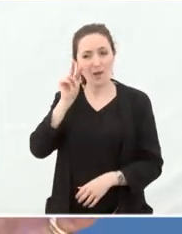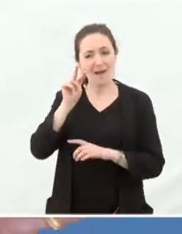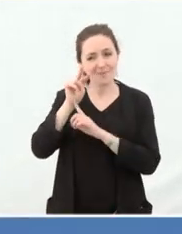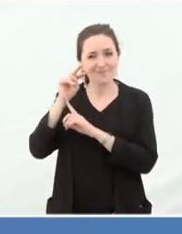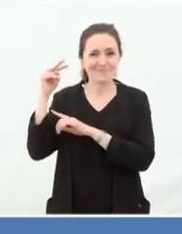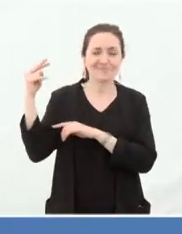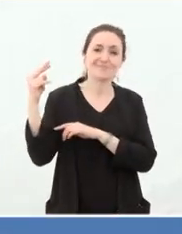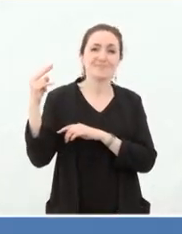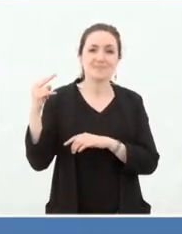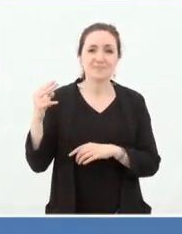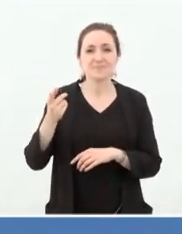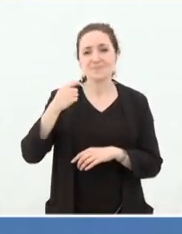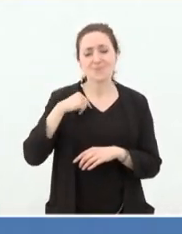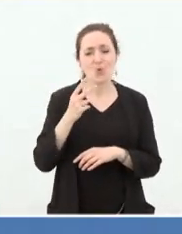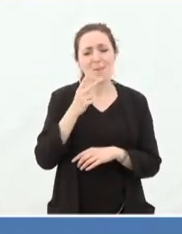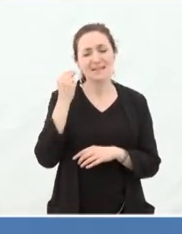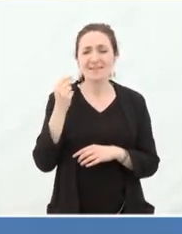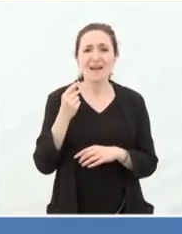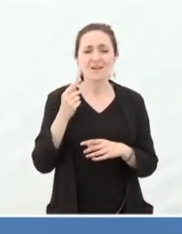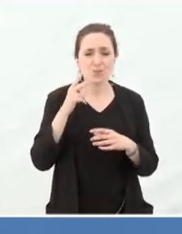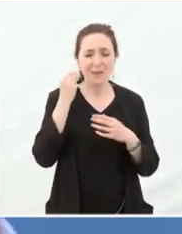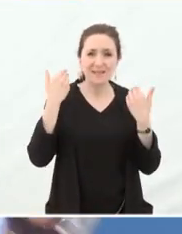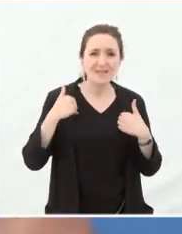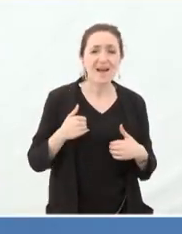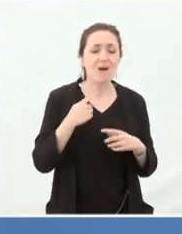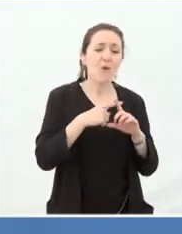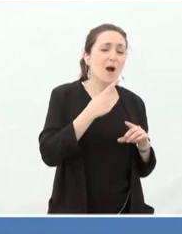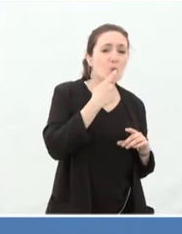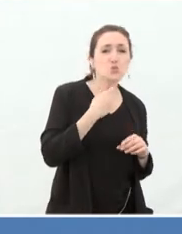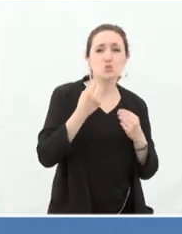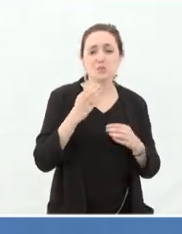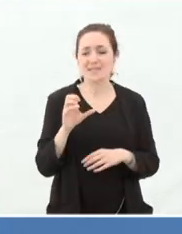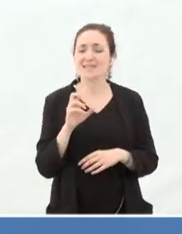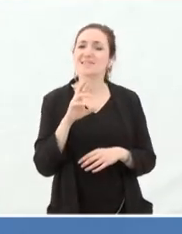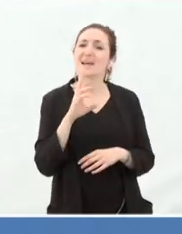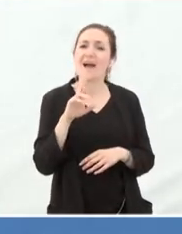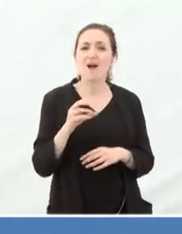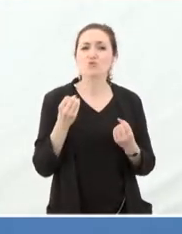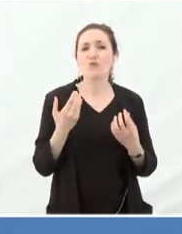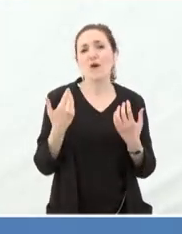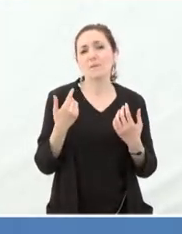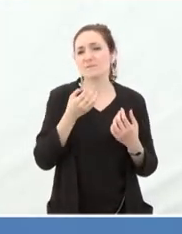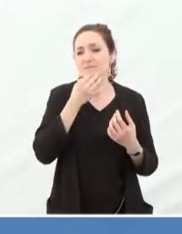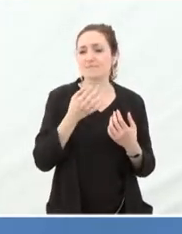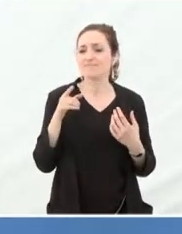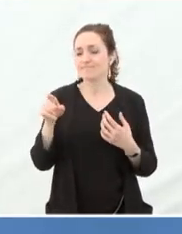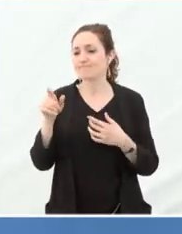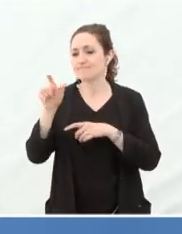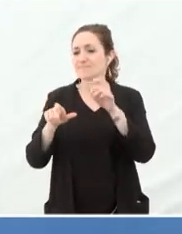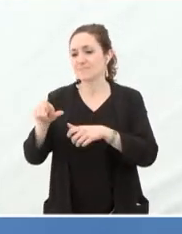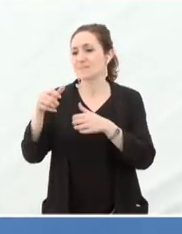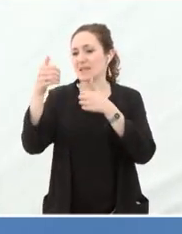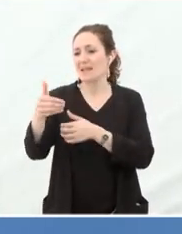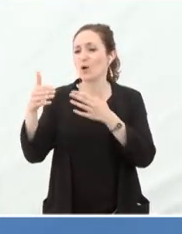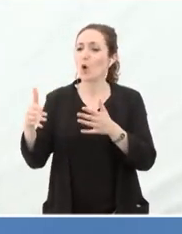encore, je dirais, comme humanitaire, que ce soit la Croix-Rouge, le CISR ou les humanitaires en général, à catégoriser les gens, à les mettre comme des gens